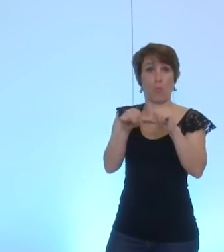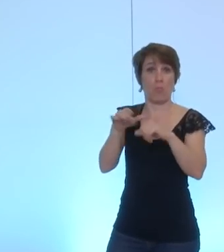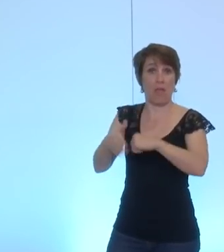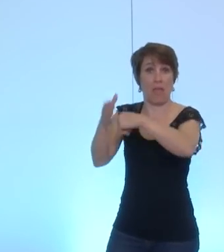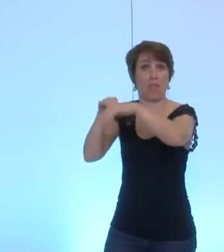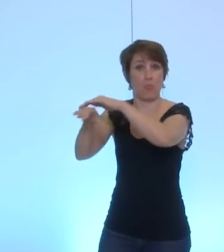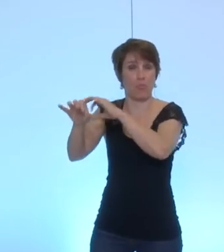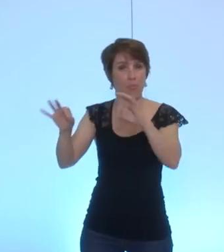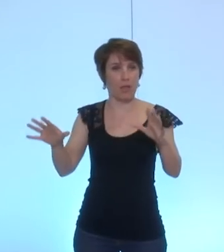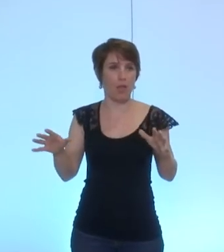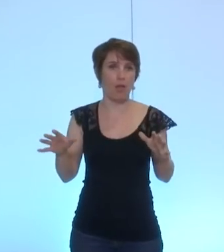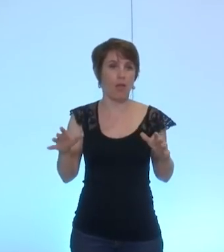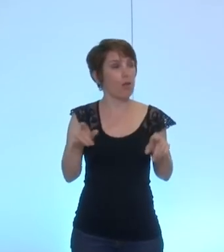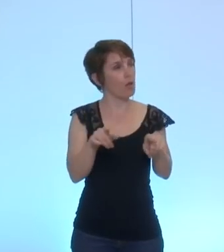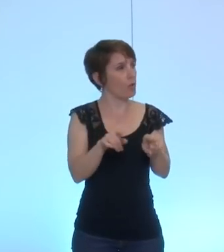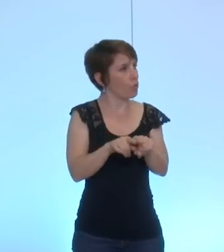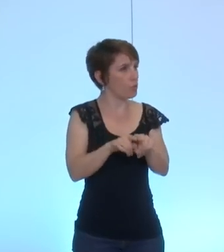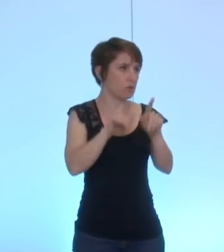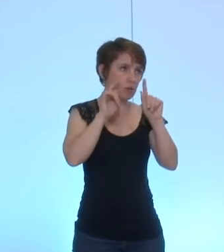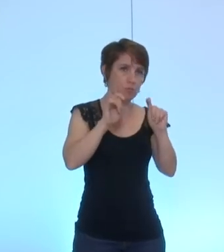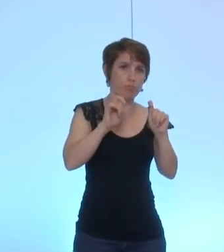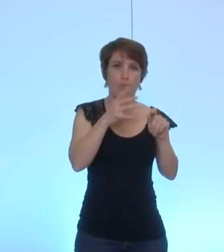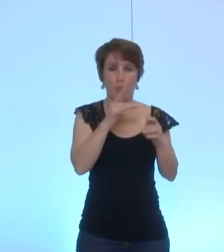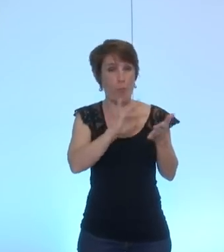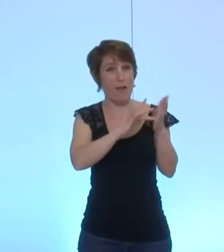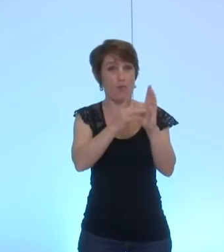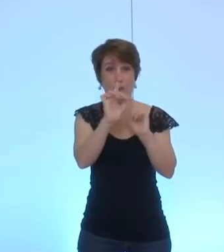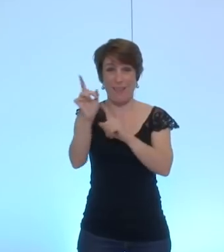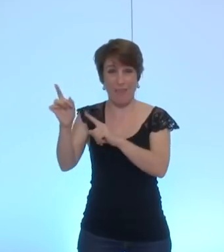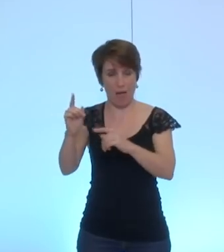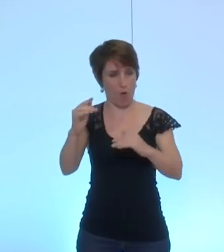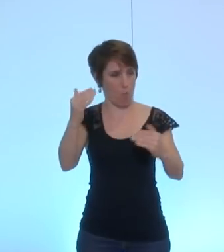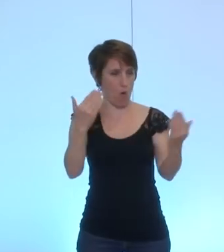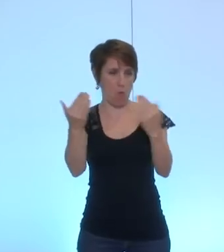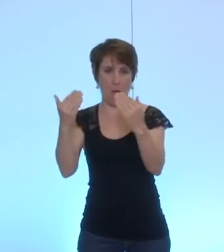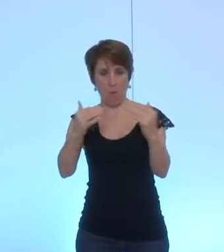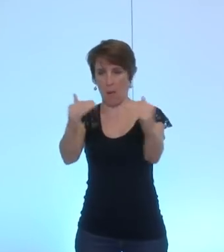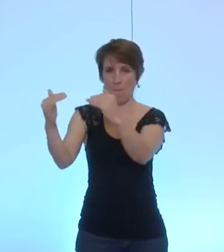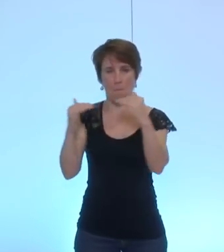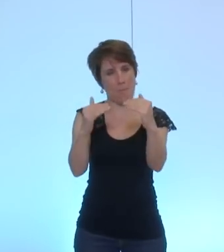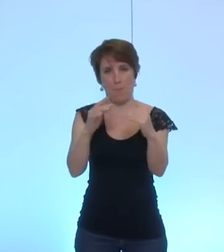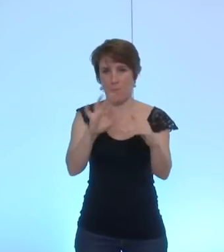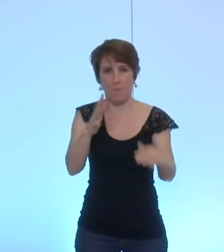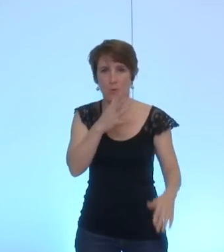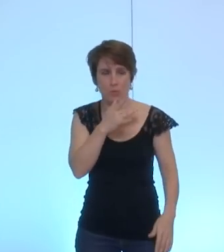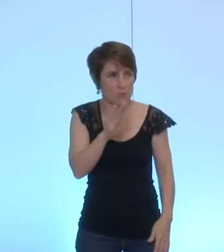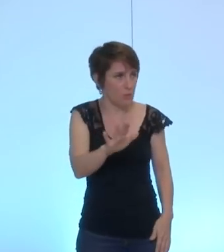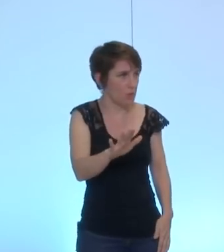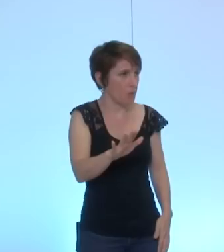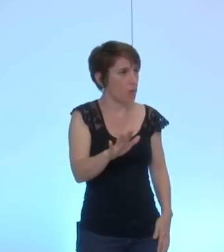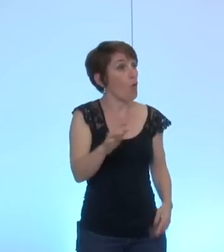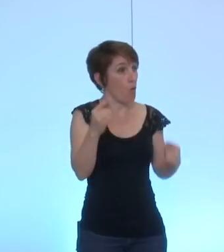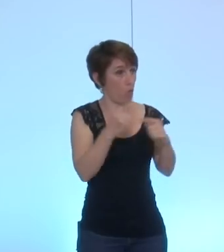mettre tous les conflits au même niveau nous focaliserions uniquement sur l'un des trois conflits majeurs de cet été au contraire